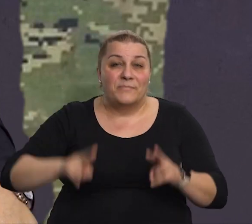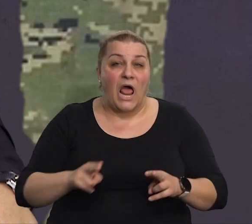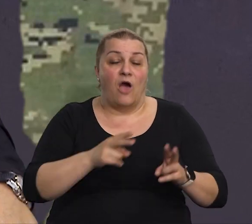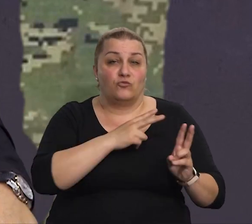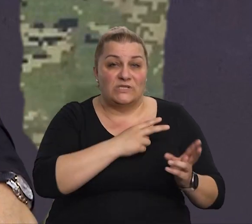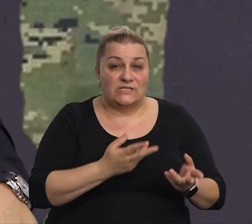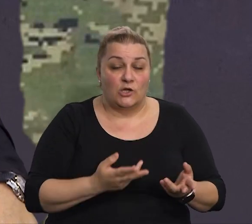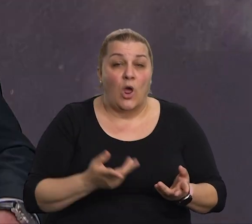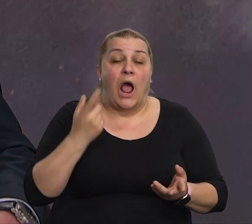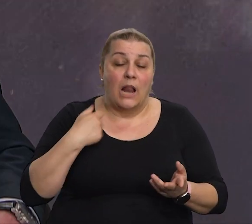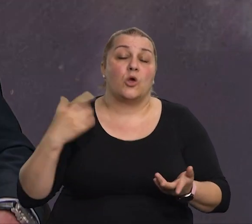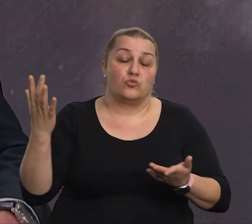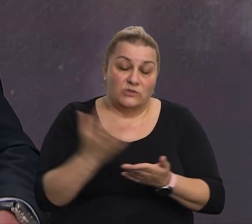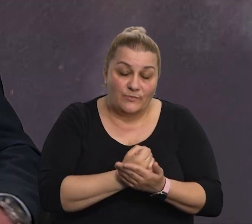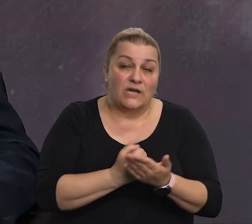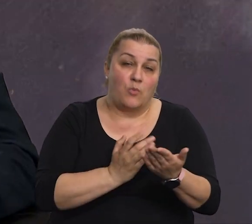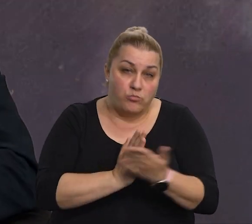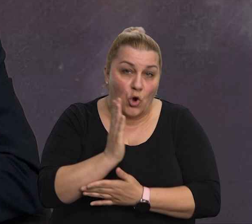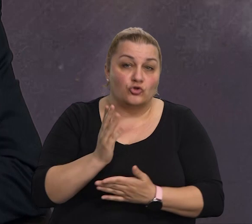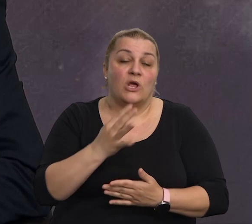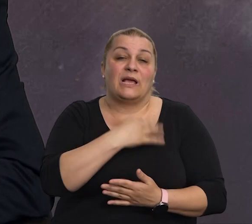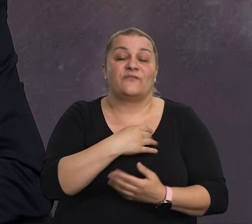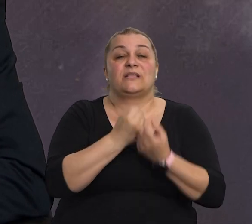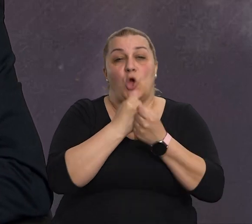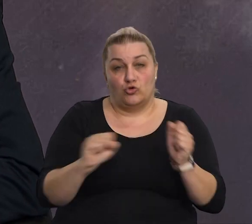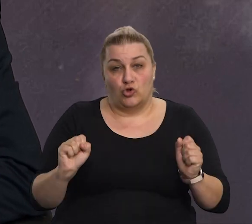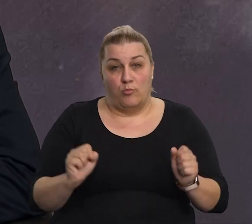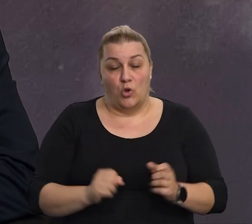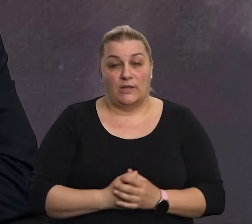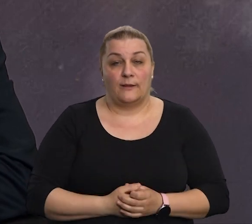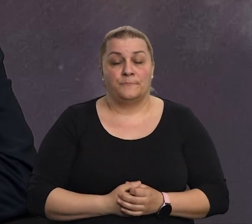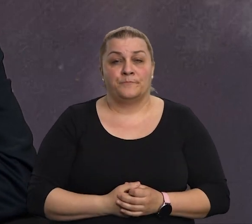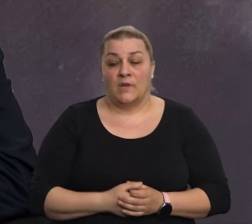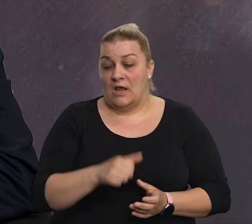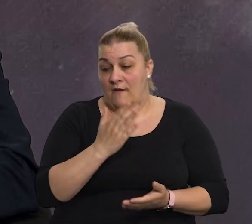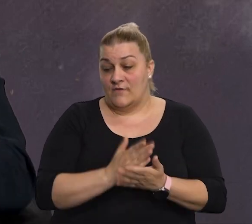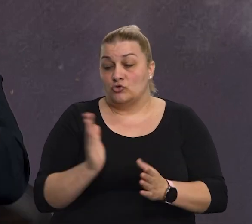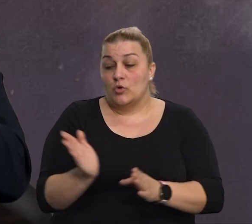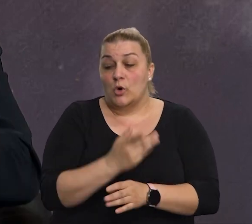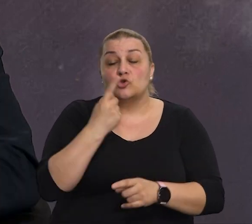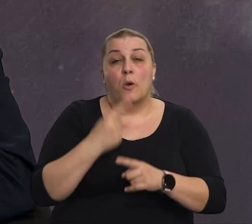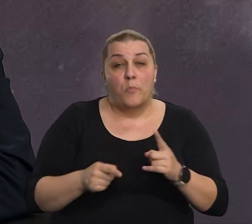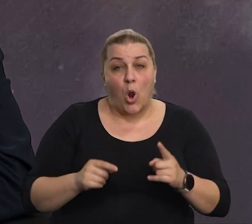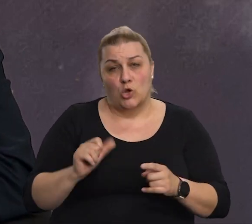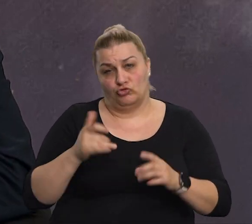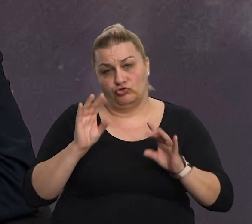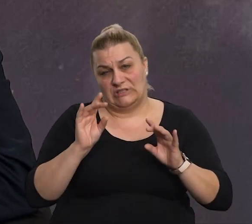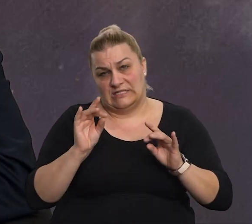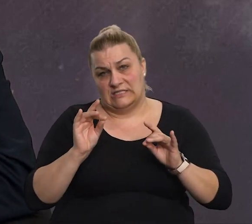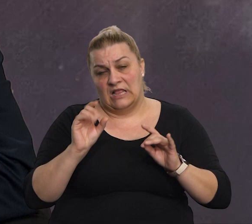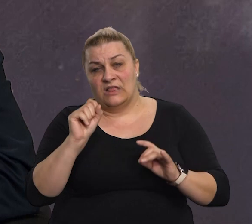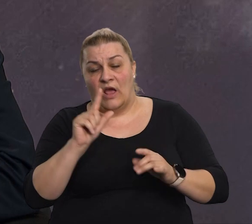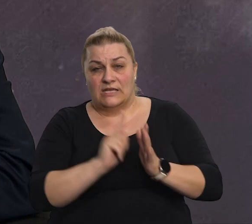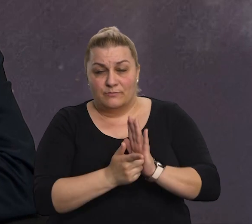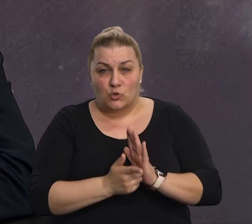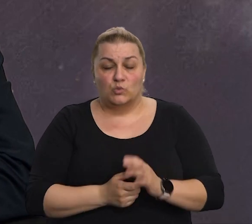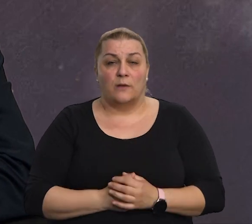Hrvatski osoboditelj... Hrvatska... Hrvatski osoboditelj. Drago, vam samo kratko, već smo prošli pola emisije, evo nas u zadnjih 10-12 minuta, prođe